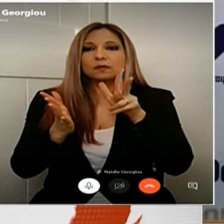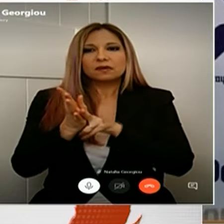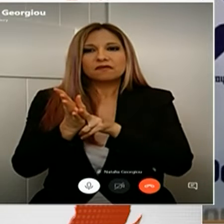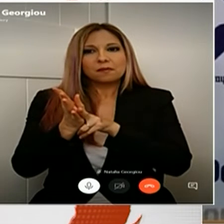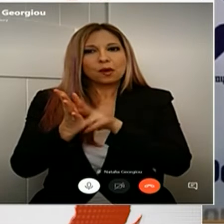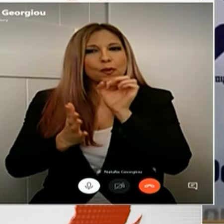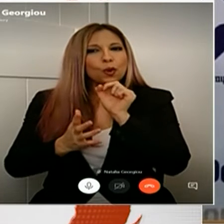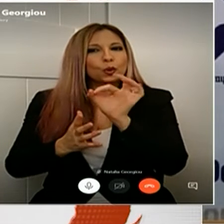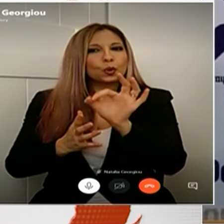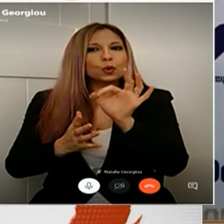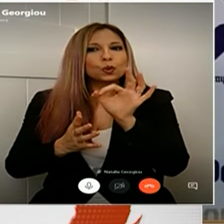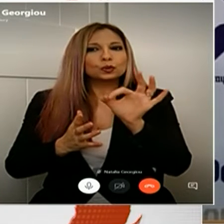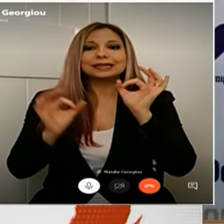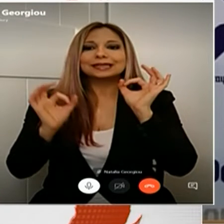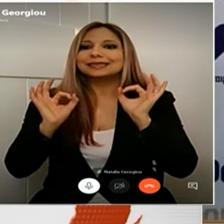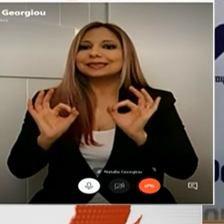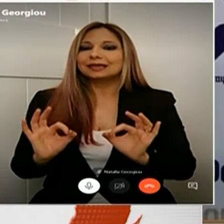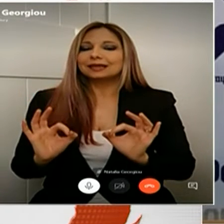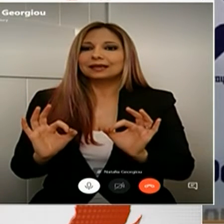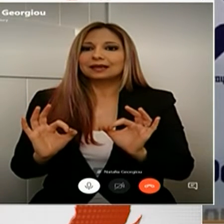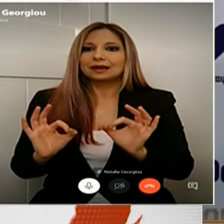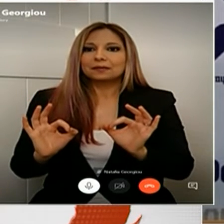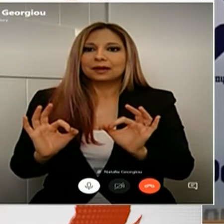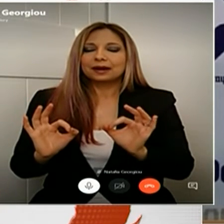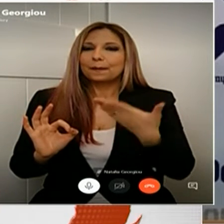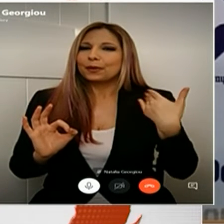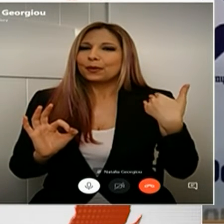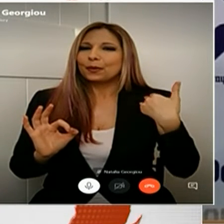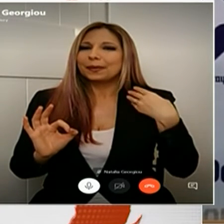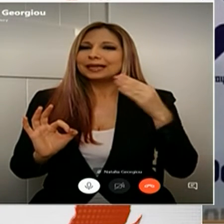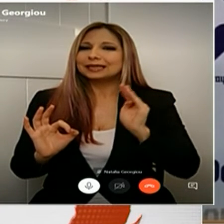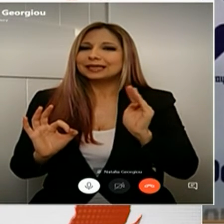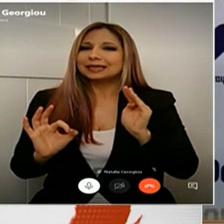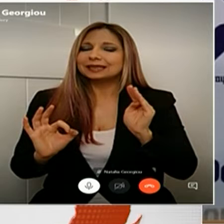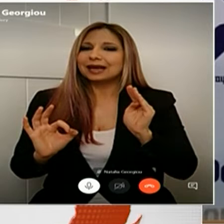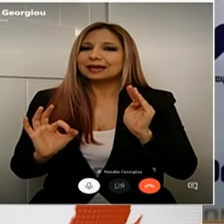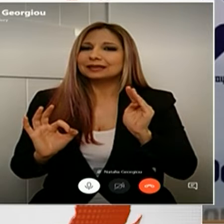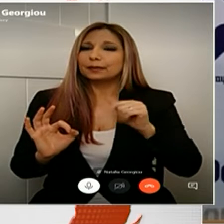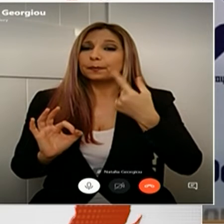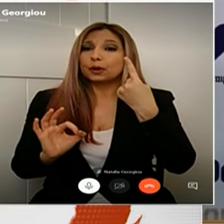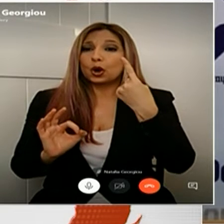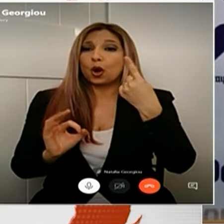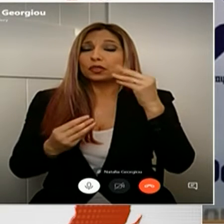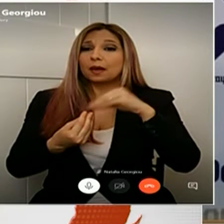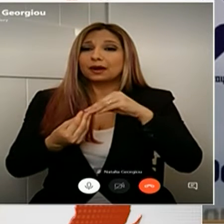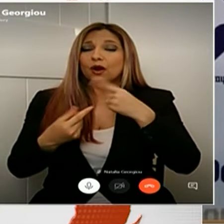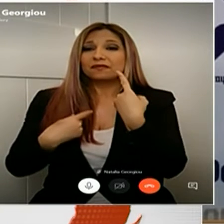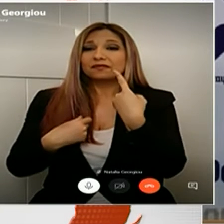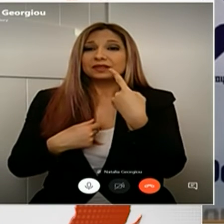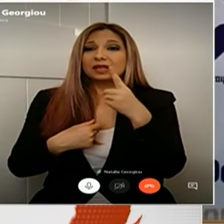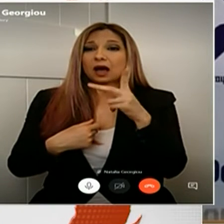Συγκεκριμένα την περασμένη τετάχτη την 1η Απριλίου από τις 779